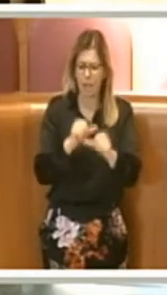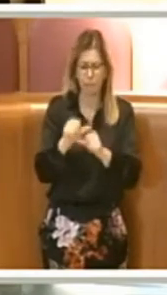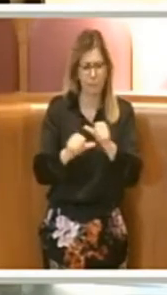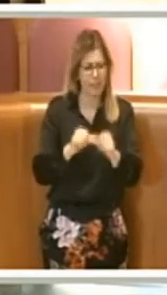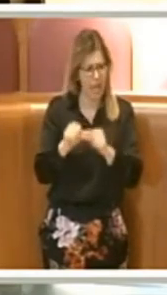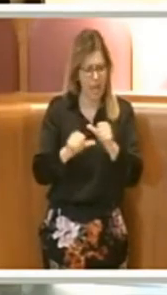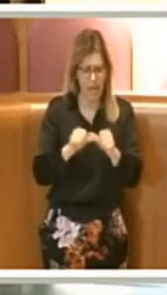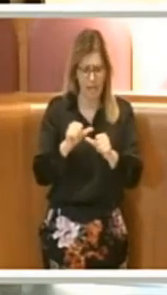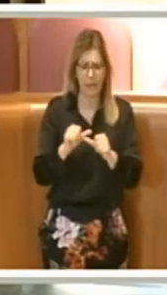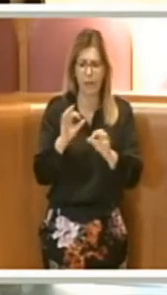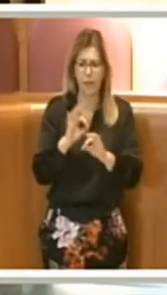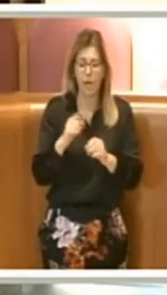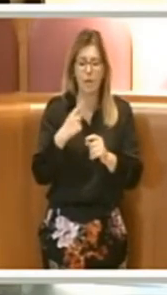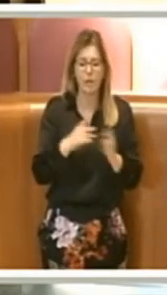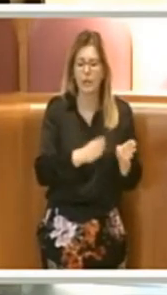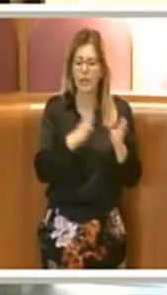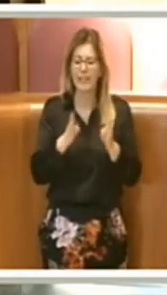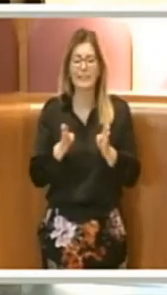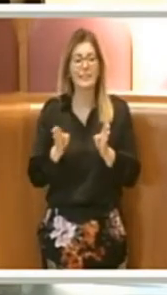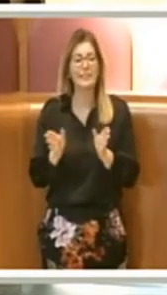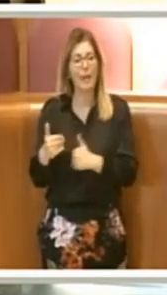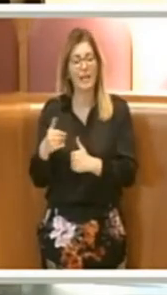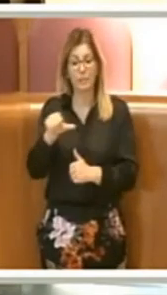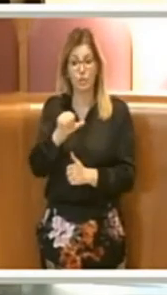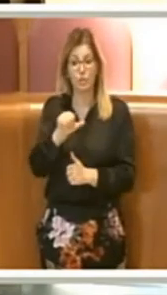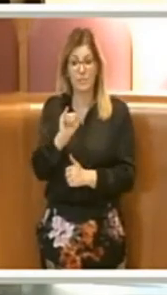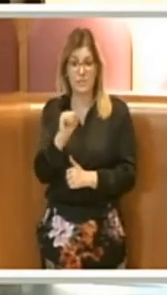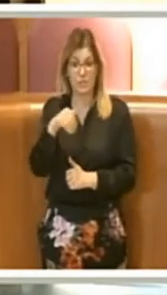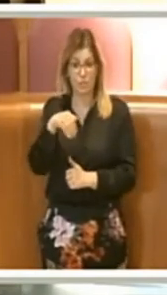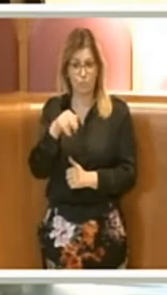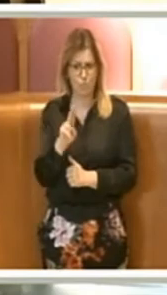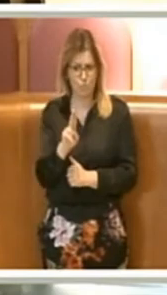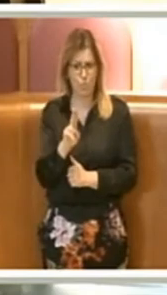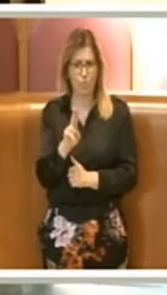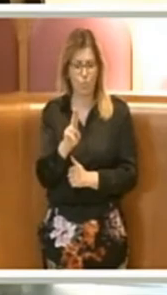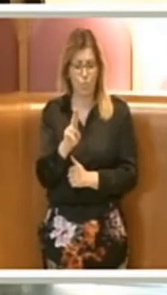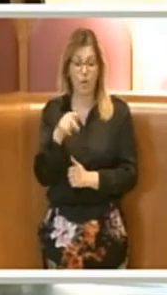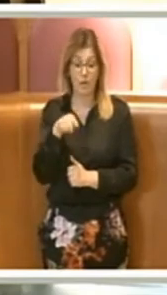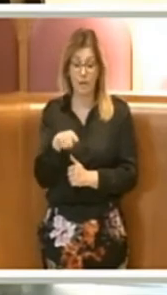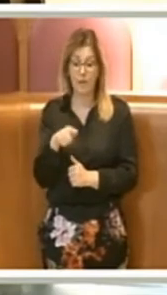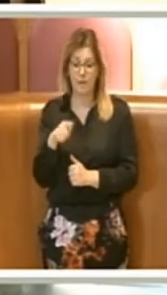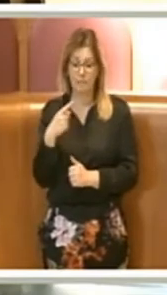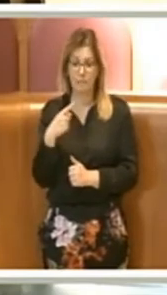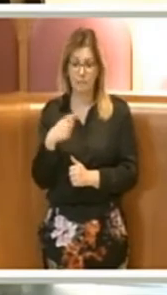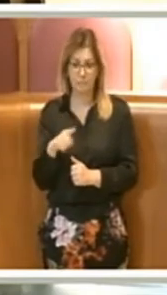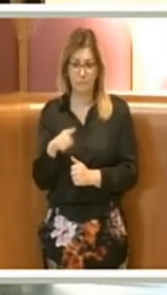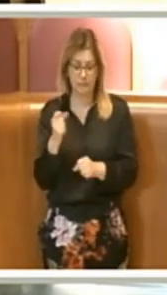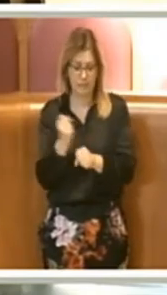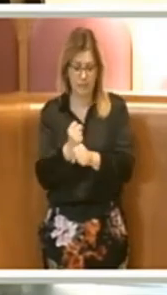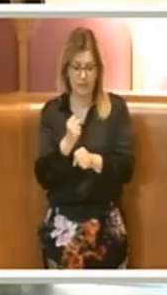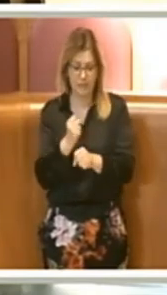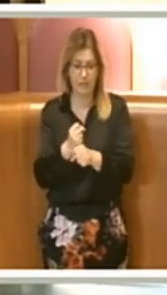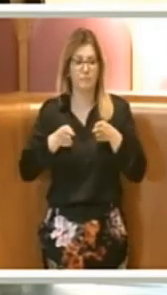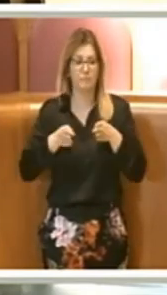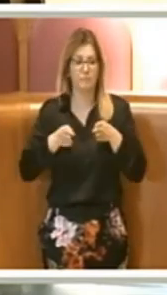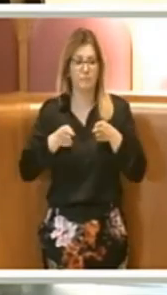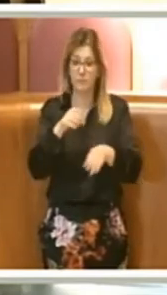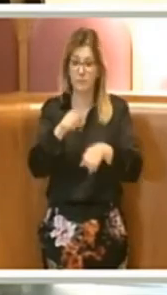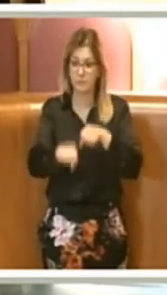sul Dipartimento Simu che realizzerà quindi parte di queste opere